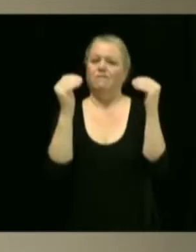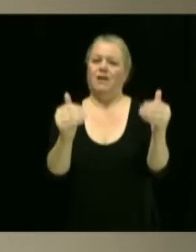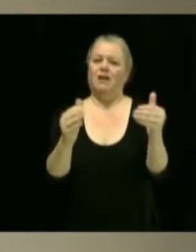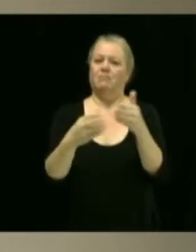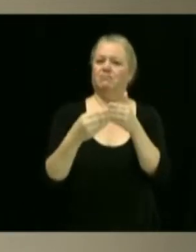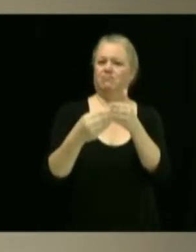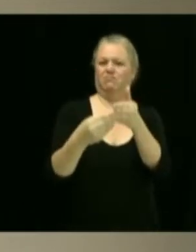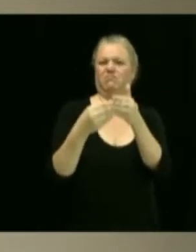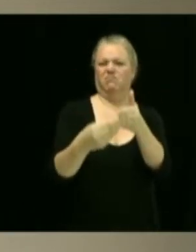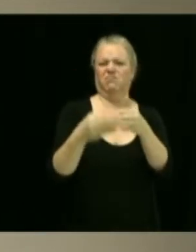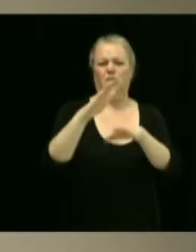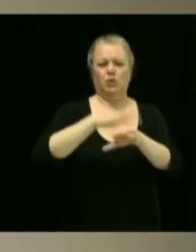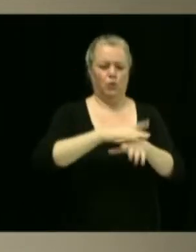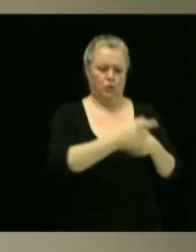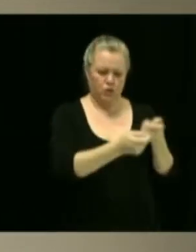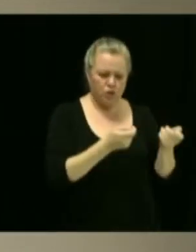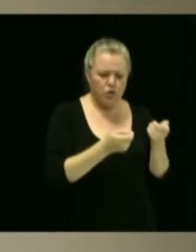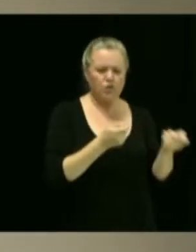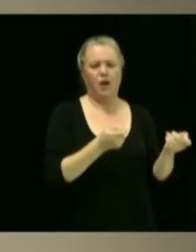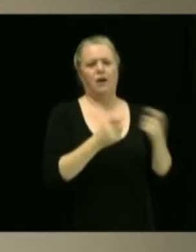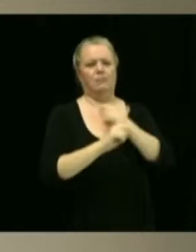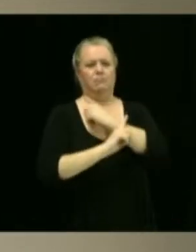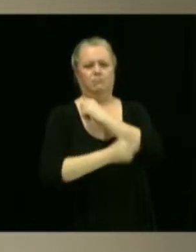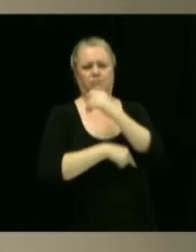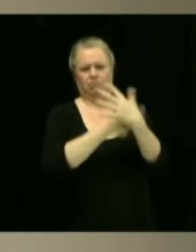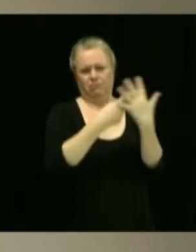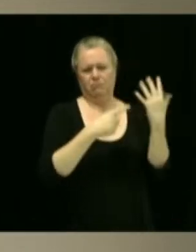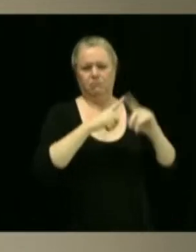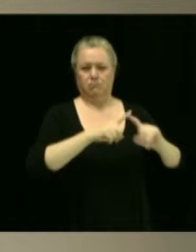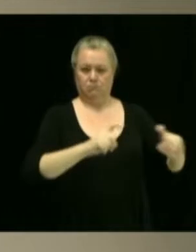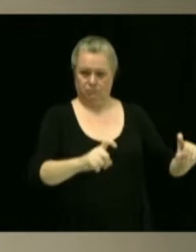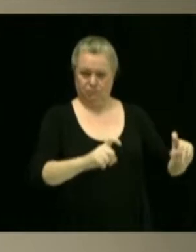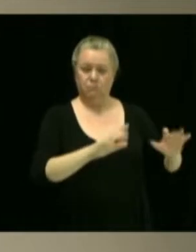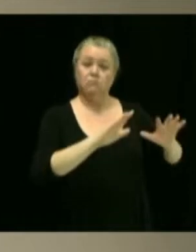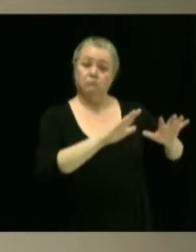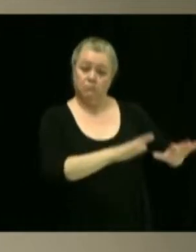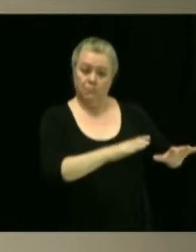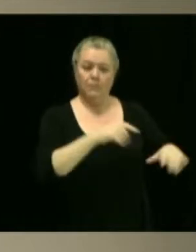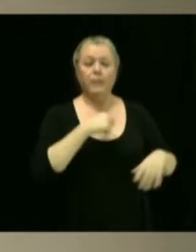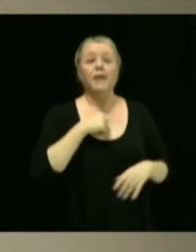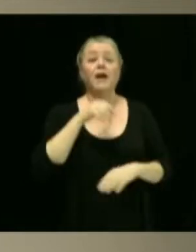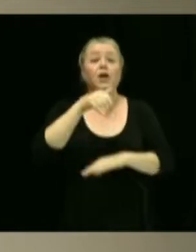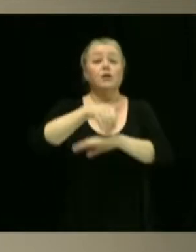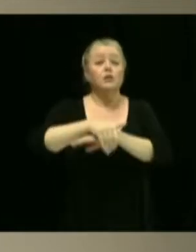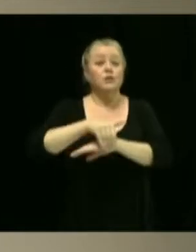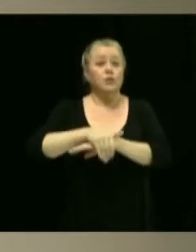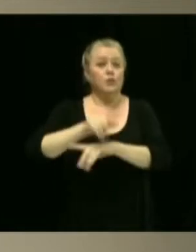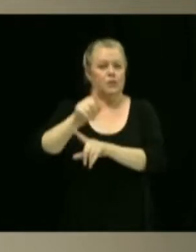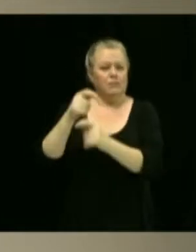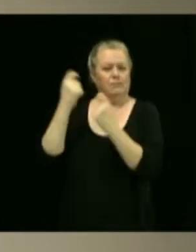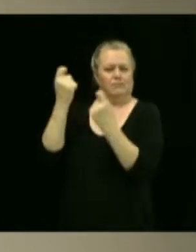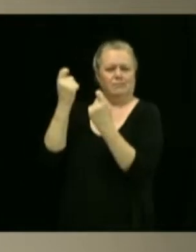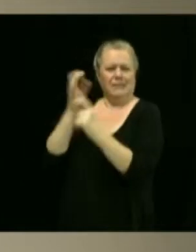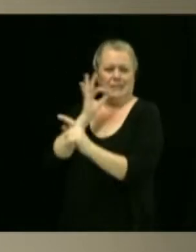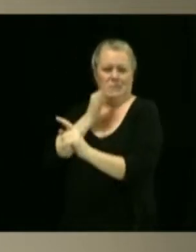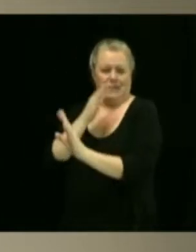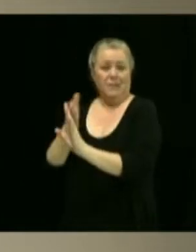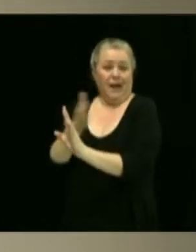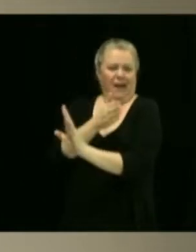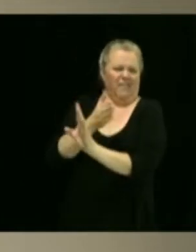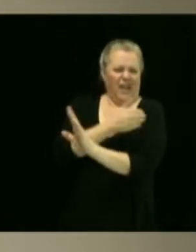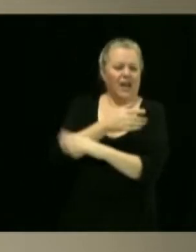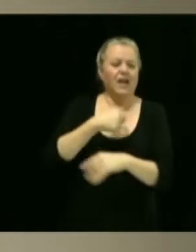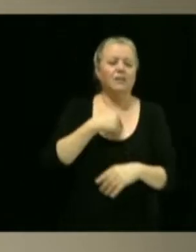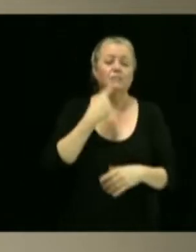Puis avant de terminer, parce qu'on a une célébration toute particulière ce soir, je tiens à vous dire sur une note très positive que